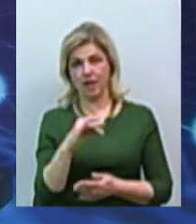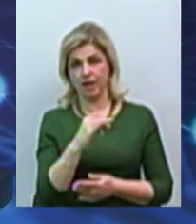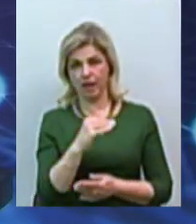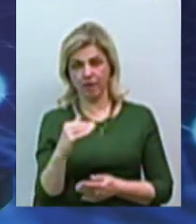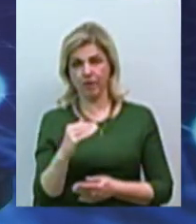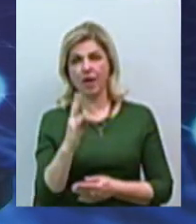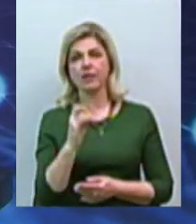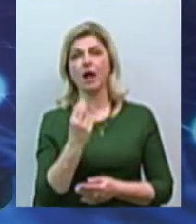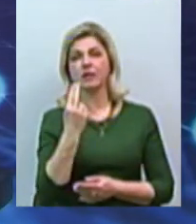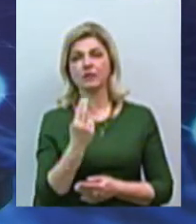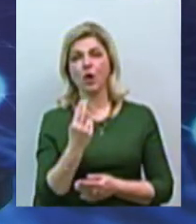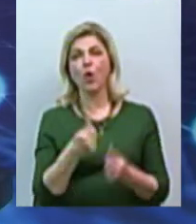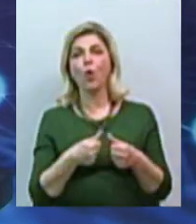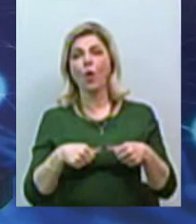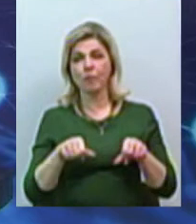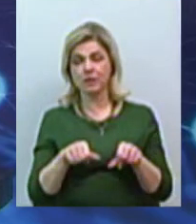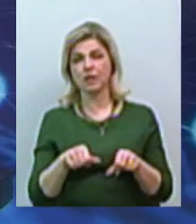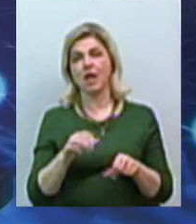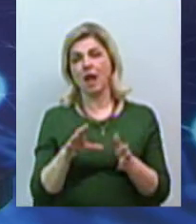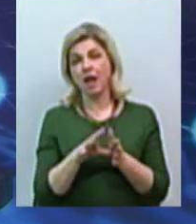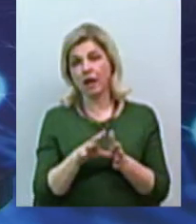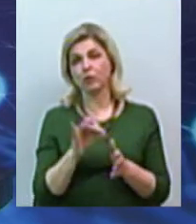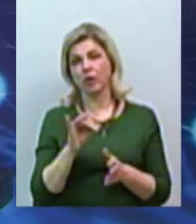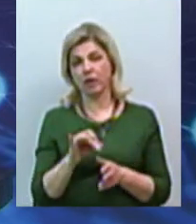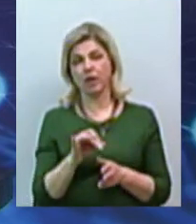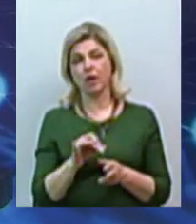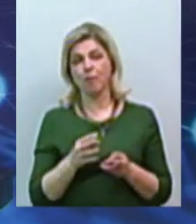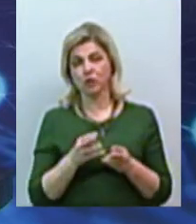Національна комісія зрубування електричної енергії та постаті.